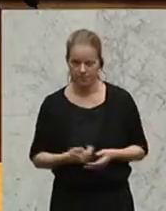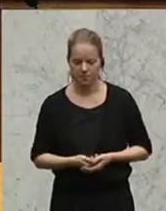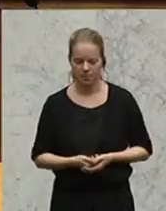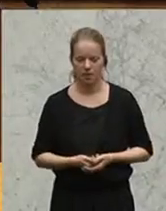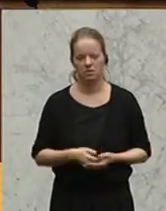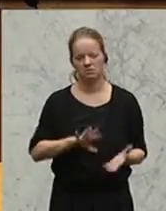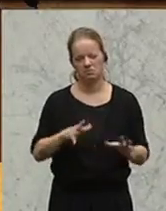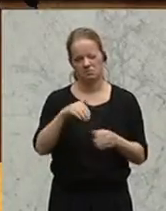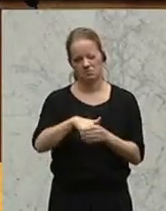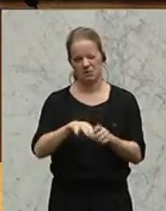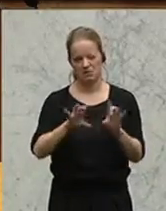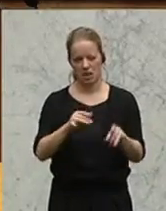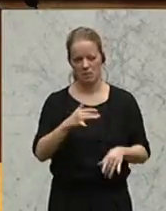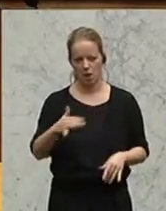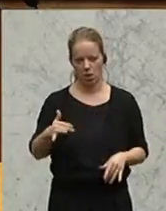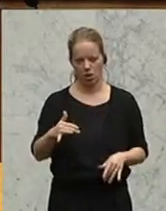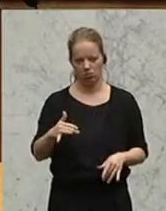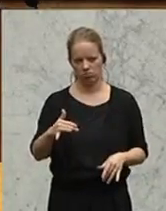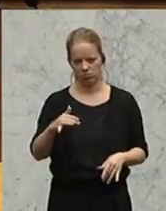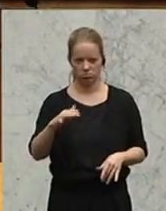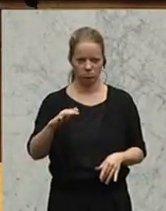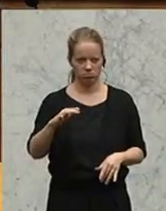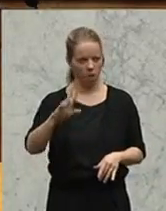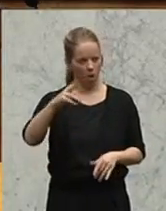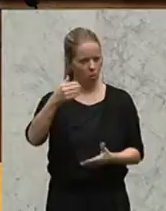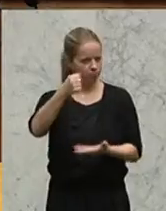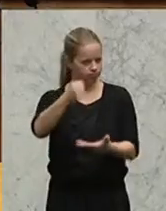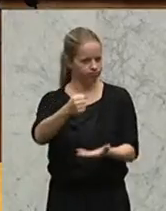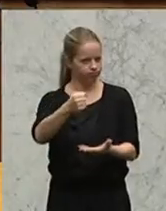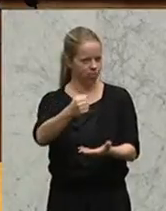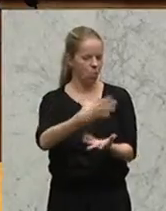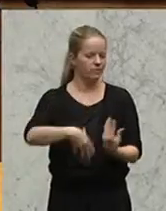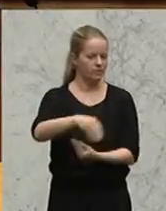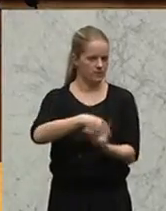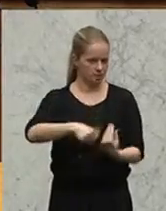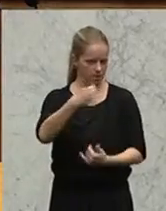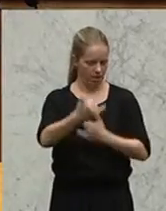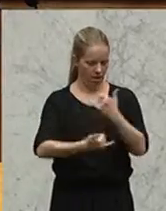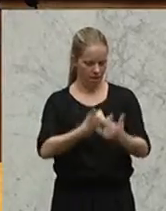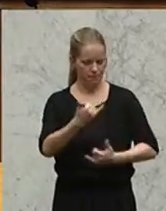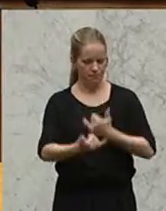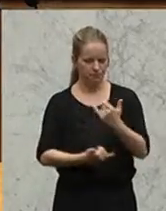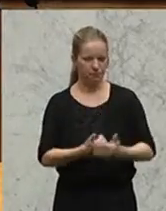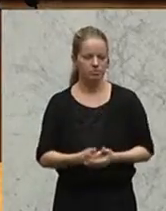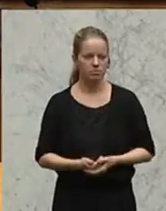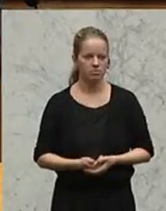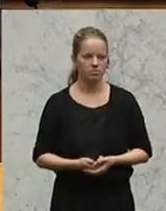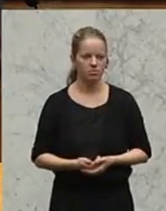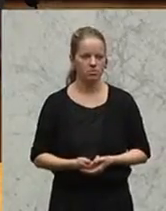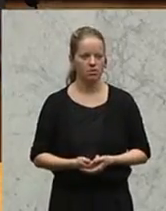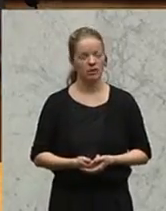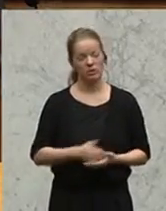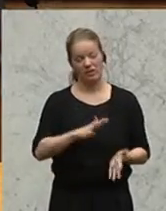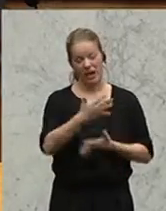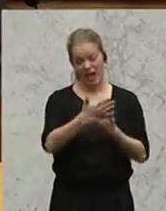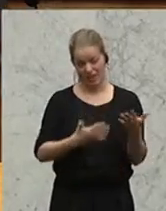über rund 10 Millionen Mittel, also 10 Millionen Umsatz im Jahr, über Mittel, die er verfügen kann. Davon geht etwas mehr